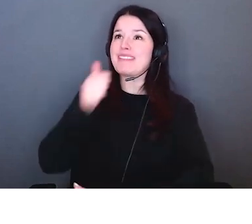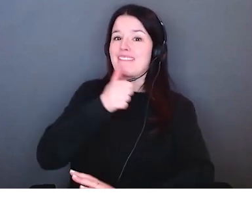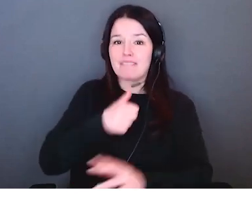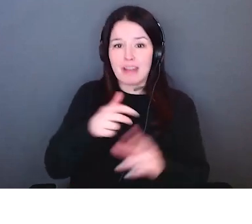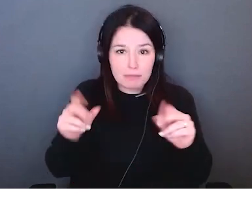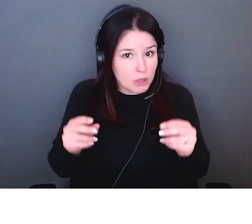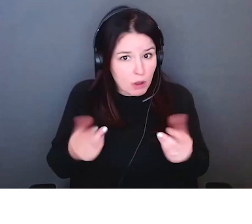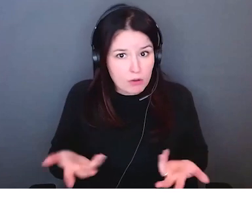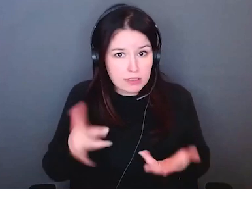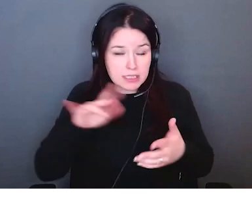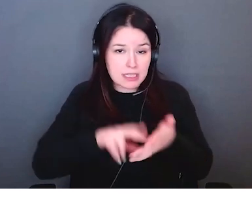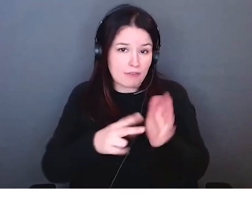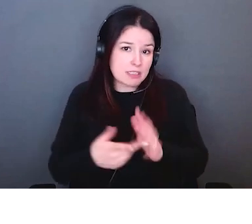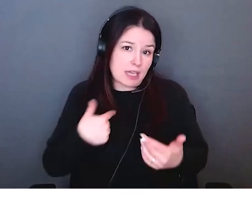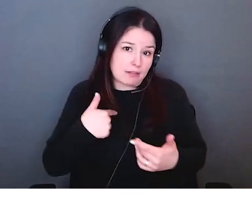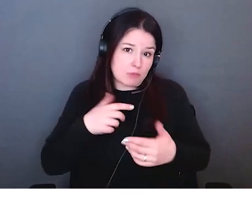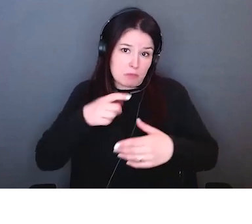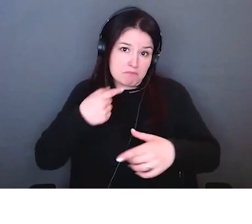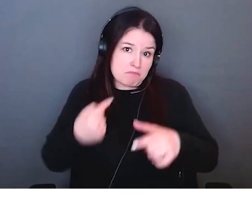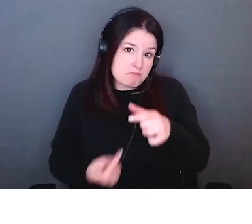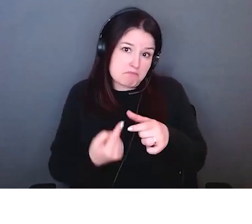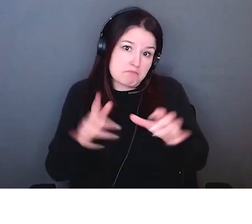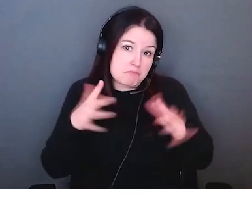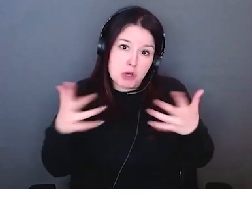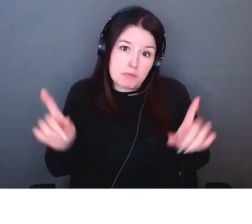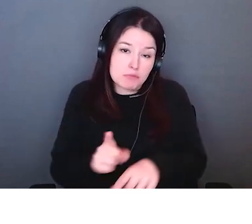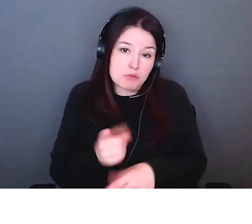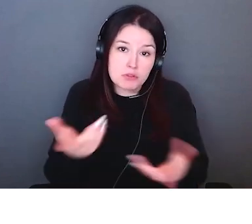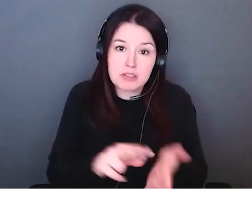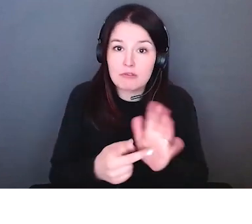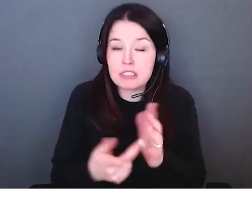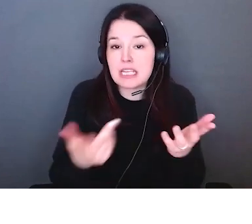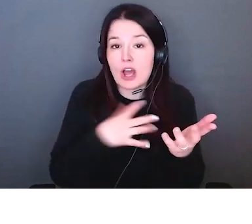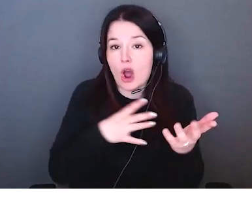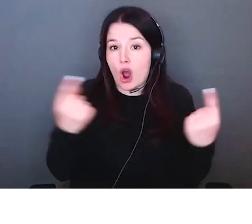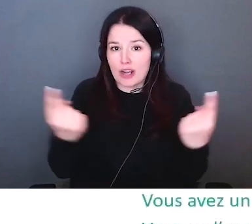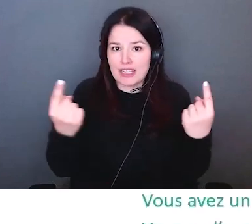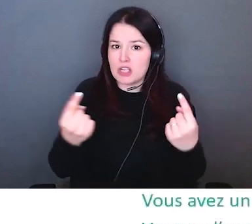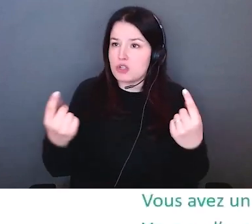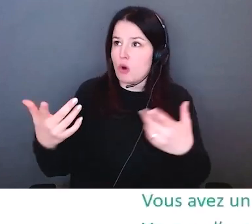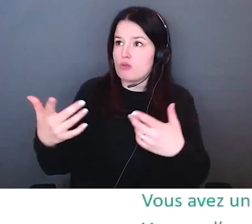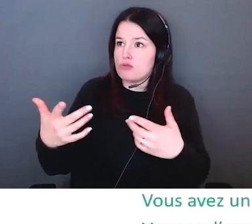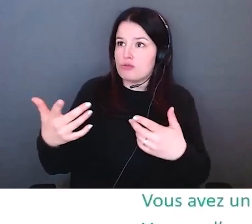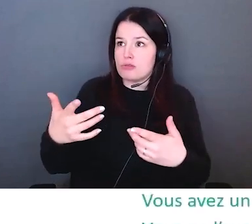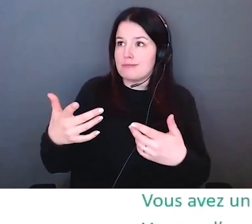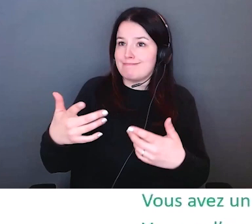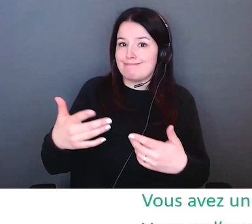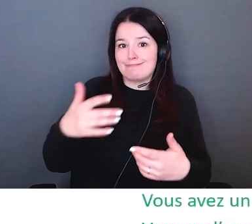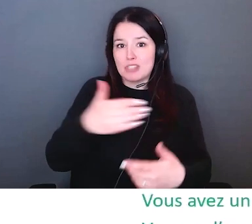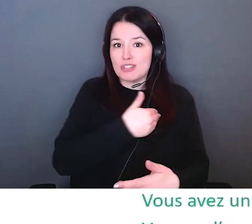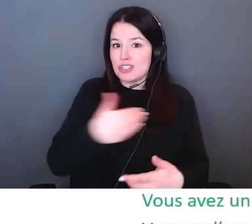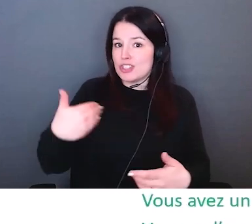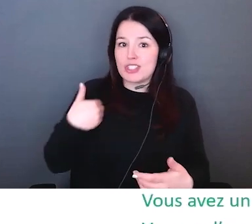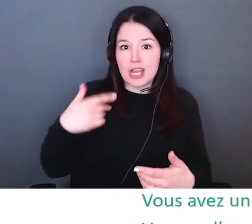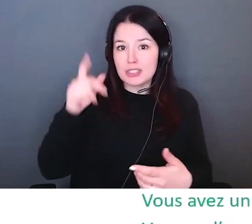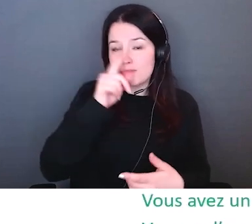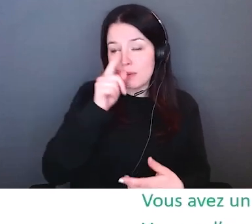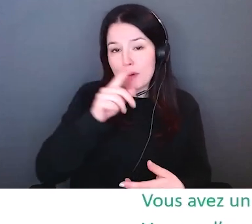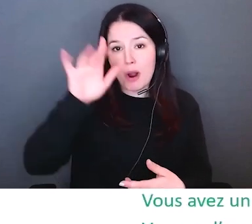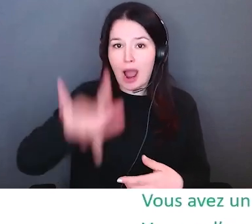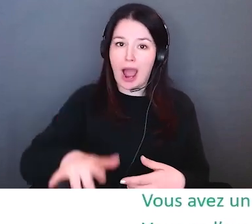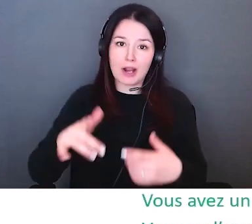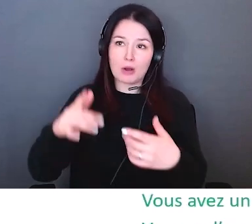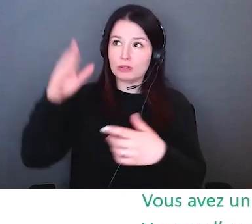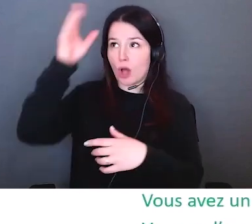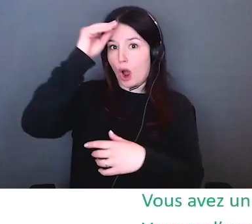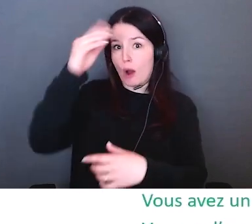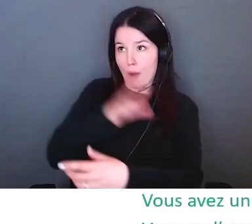sommes nous nous trouvons sur le haut ou le bas de chaque médaille et si nous nous trouvons structurés dans